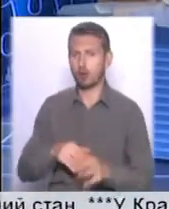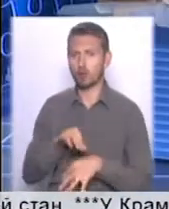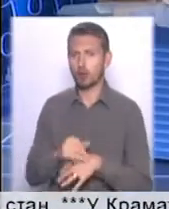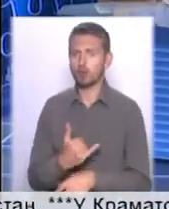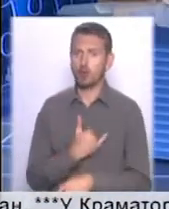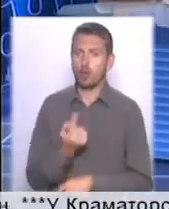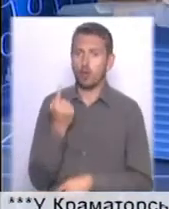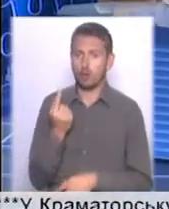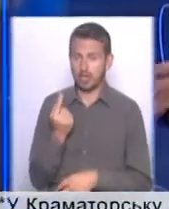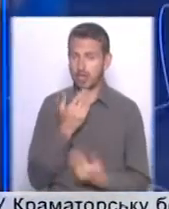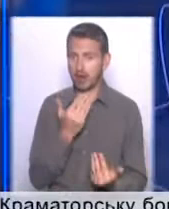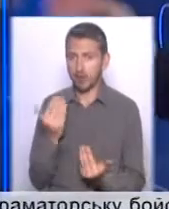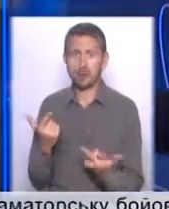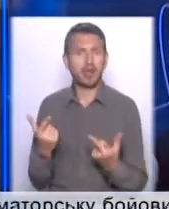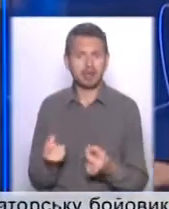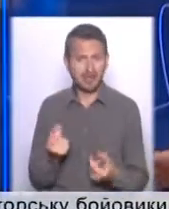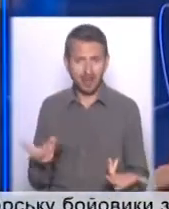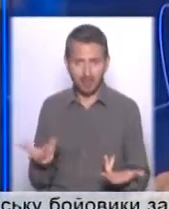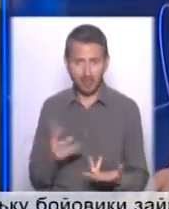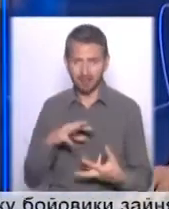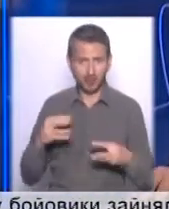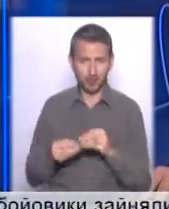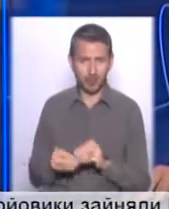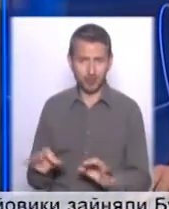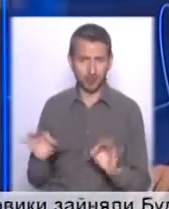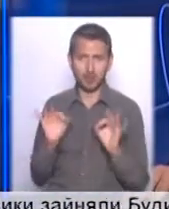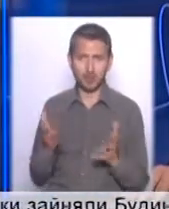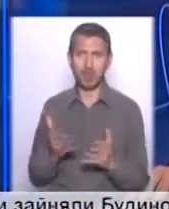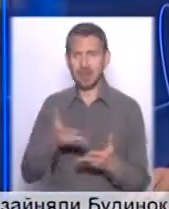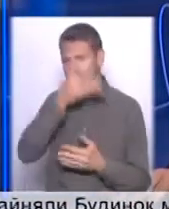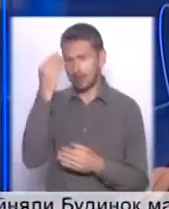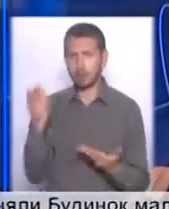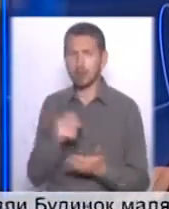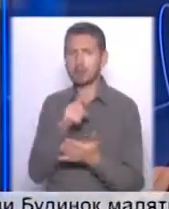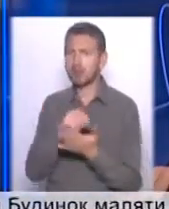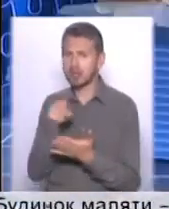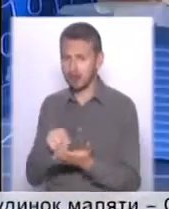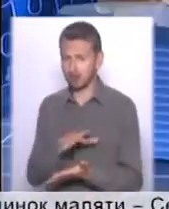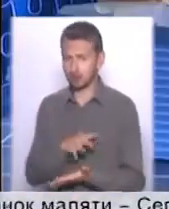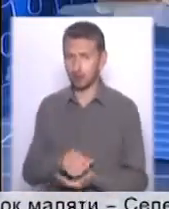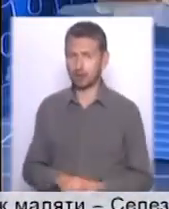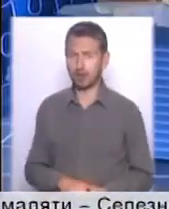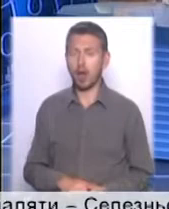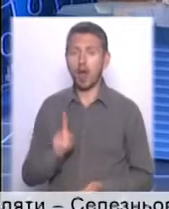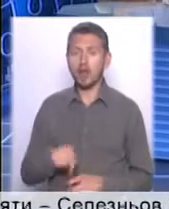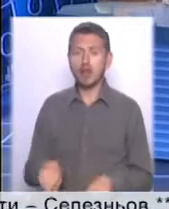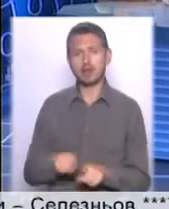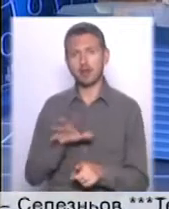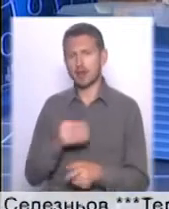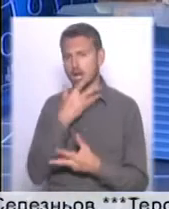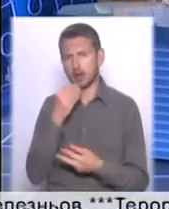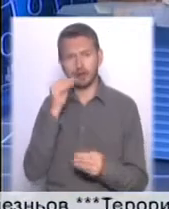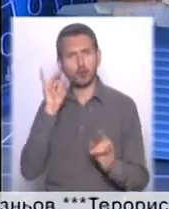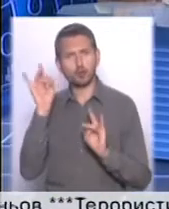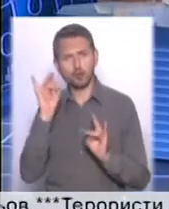один, де вони ті результати, на імплементації, тут вже й забули, що там були запитання, не те, що там до імплементації дійшло. Але так воно все красиво звучить.